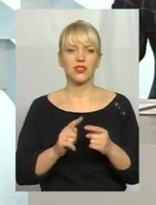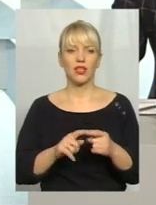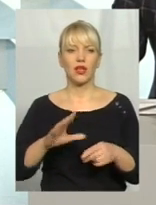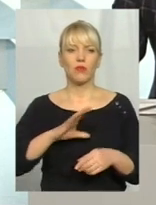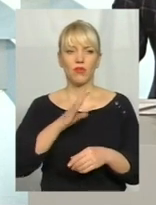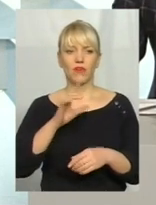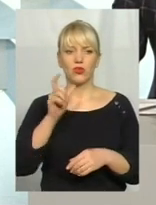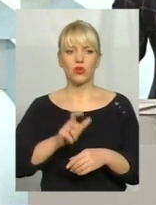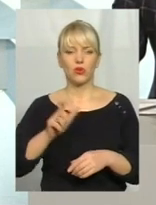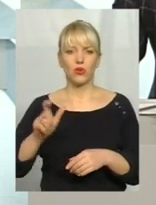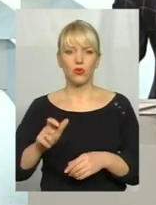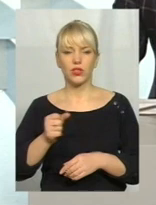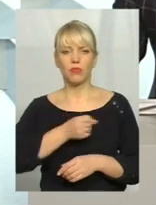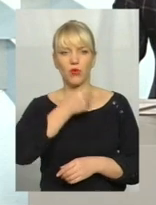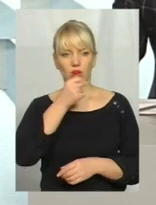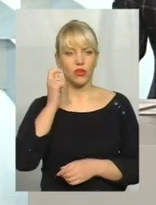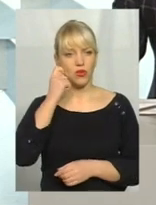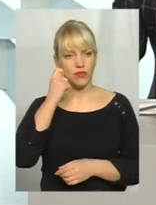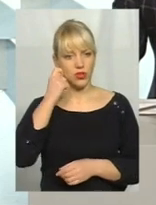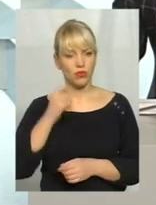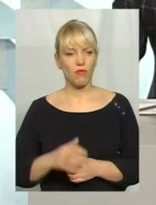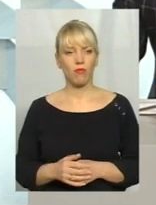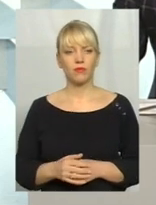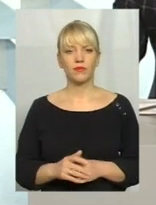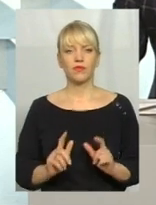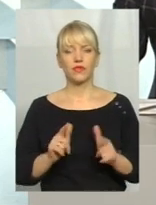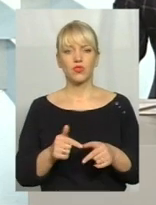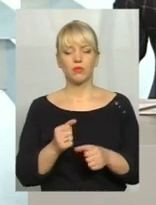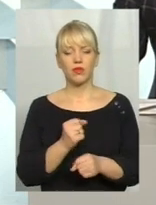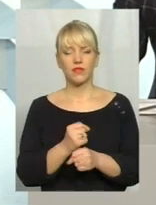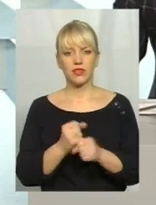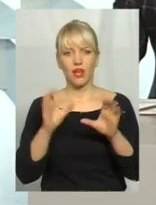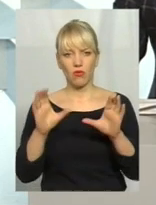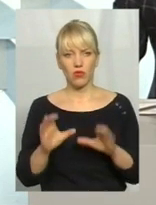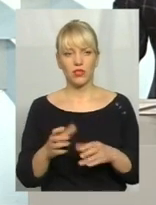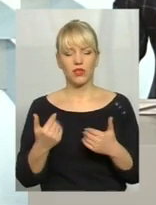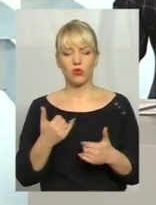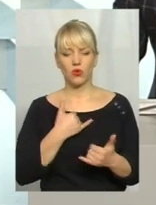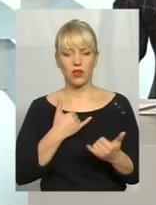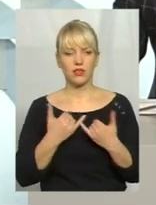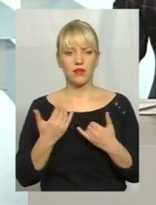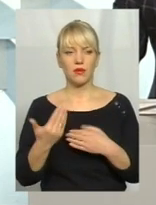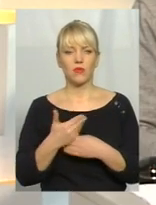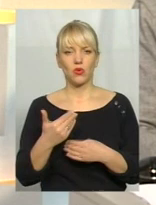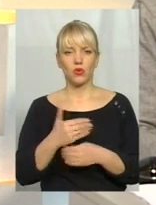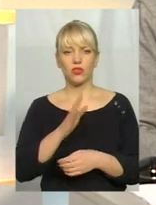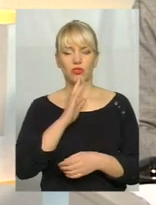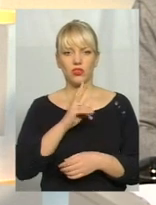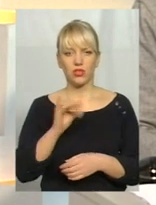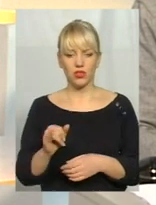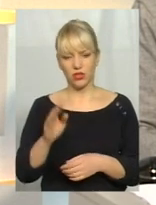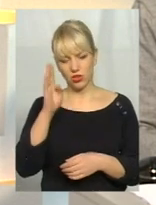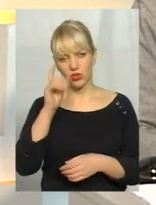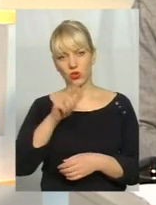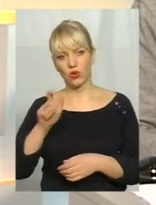похилого віку. От вступив дію закон, і до нас вже приходять жінки і